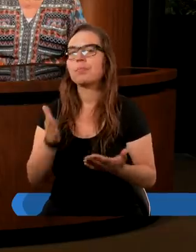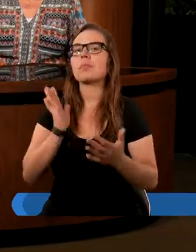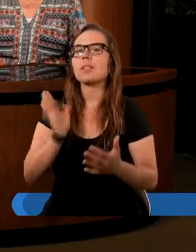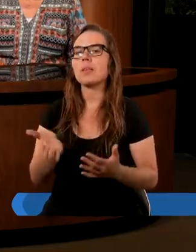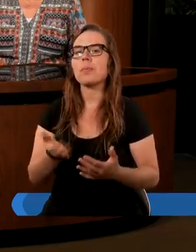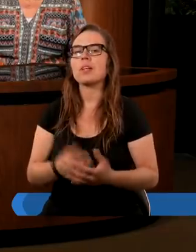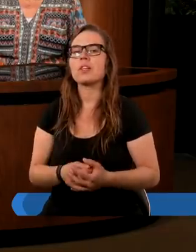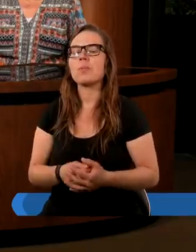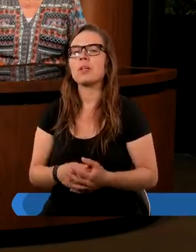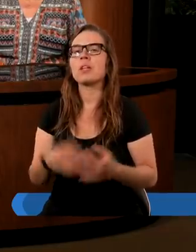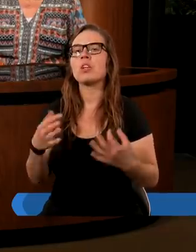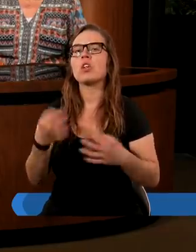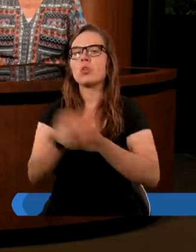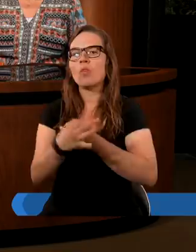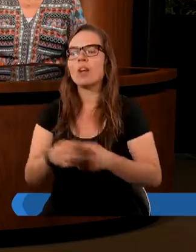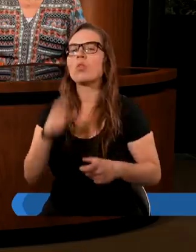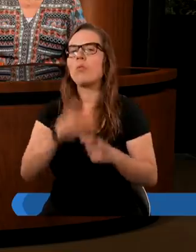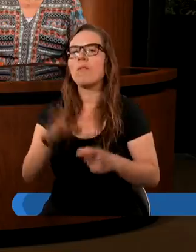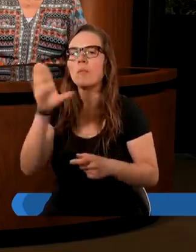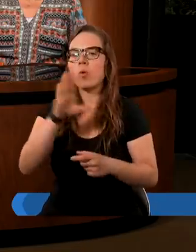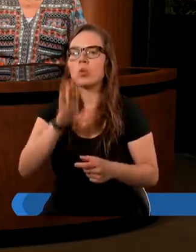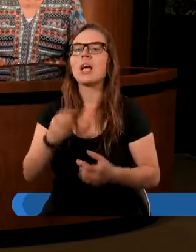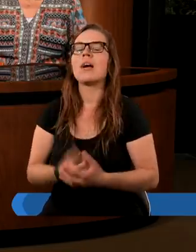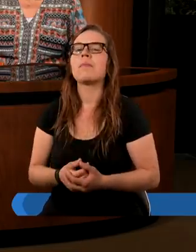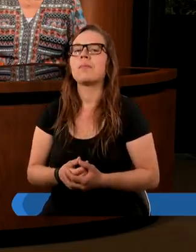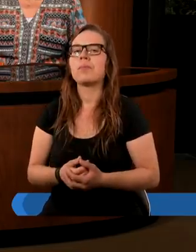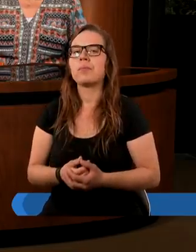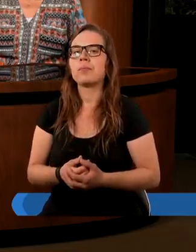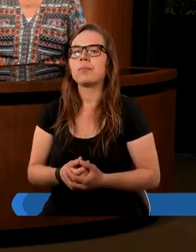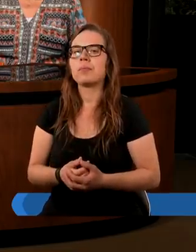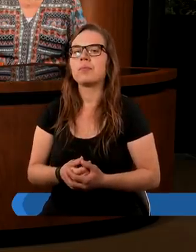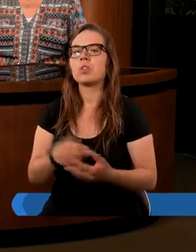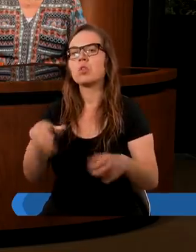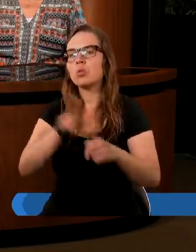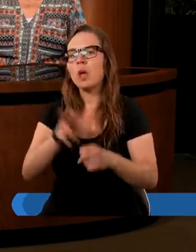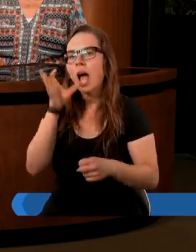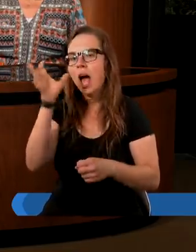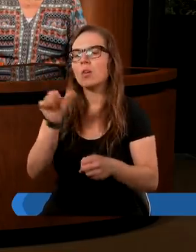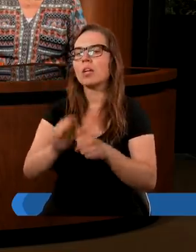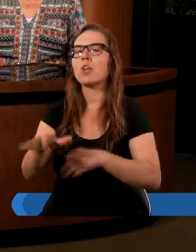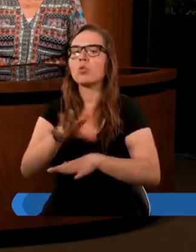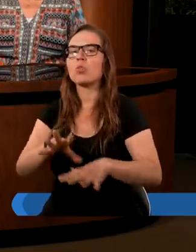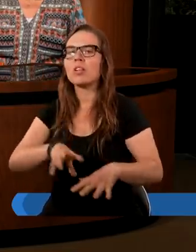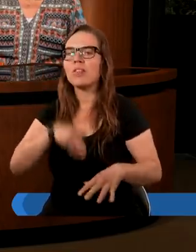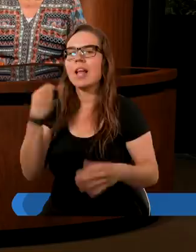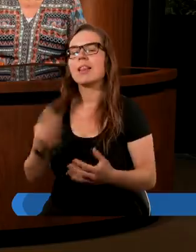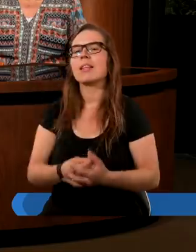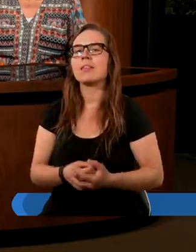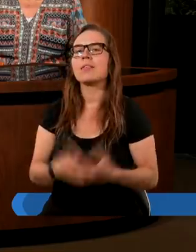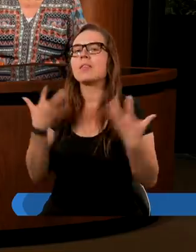będziemy studiować Słowo Boże, którego autorem jest Duch Święty.